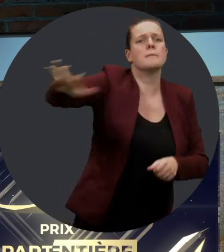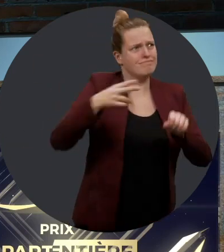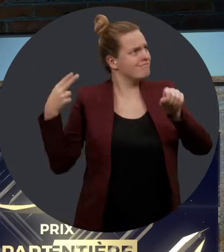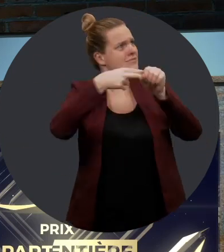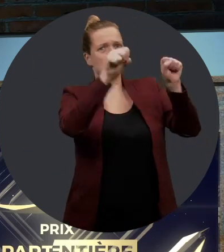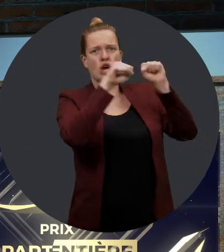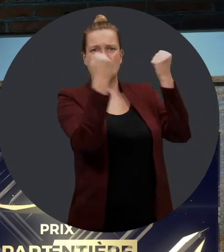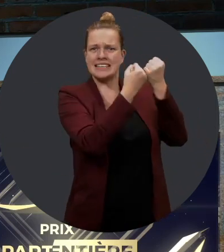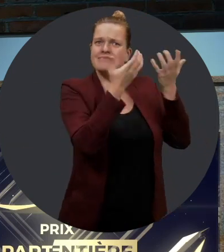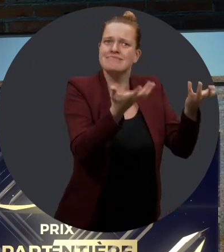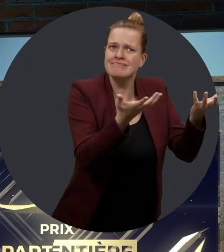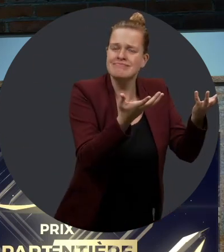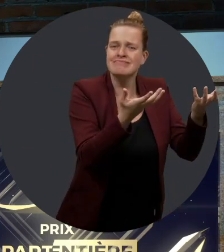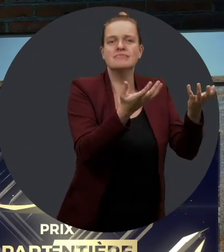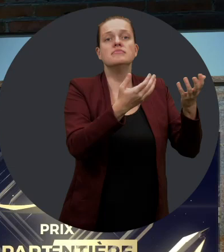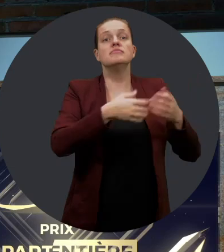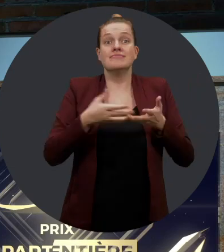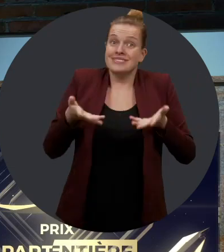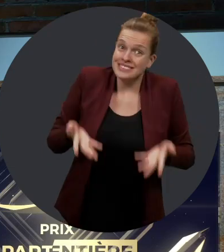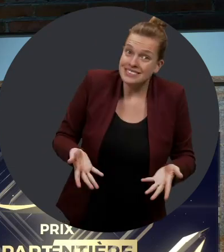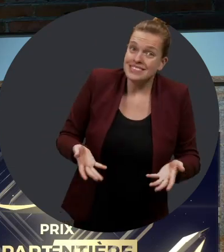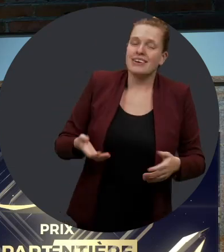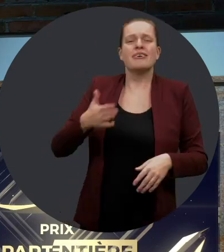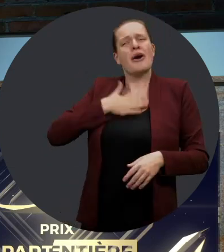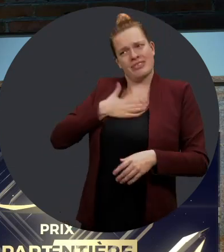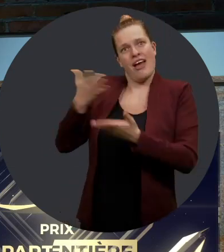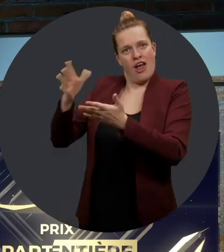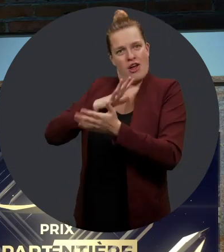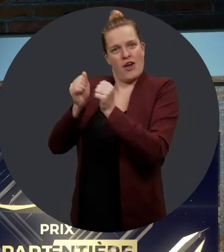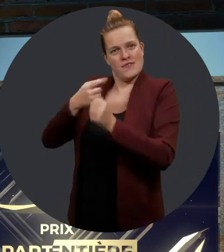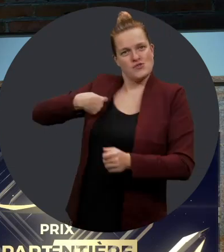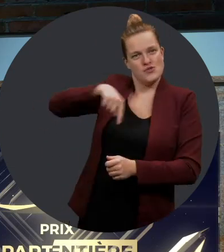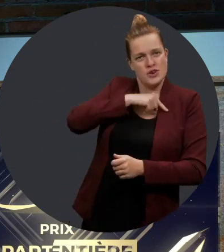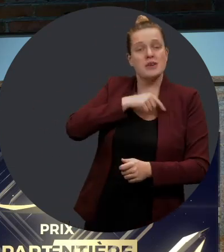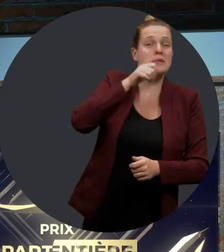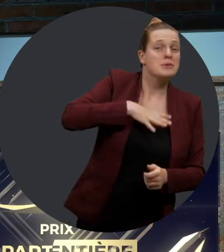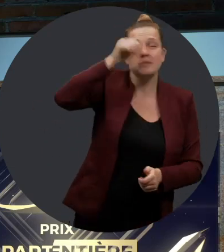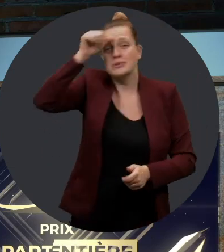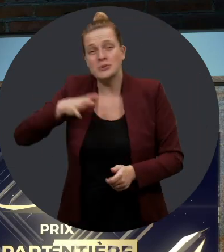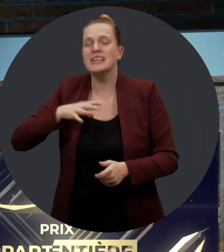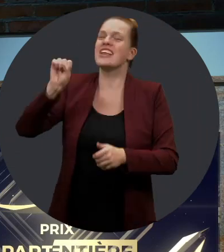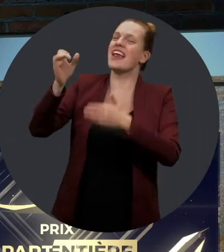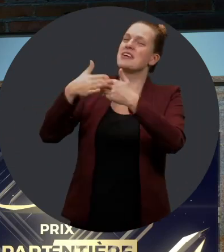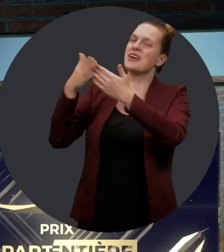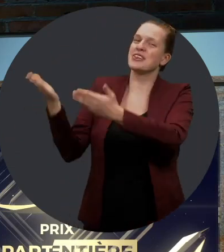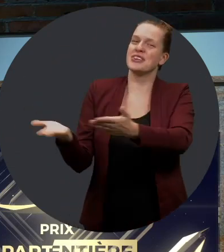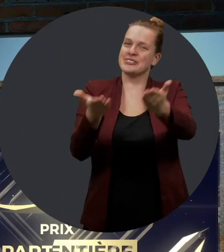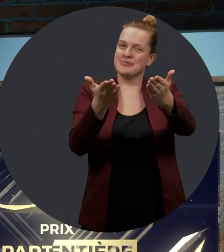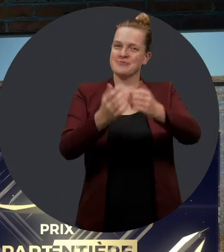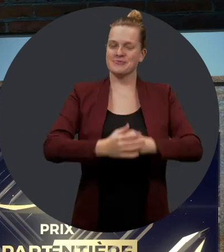tous et toutes puissent prendre leur place dans notre société. Alors, nous avons le bonheur de l'avoir avec nous aujourd'hui. Mesdames et messieurs,